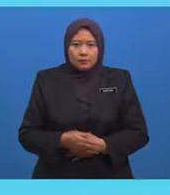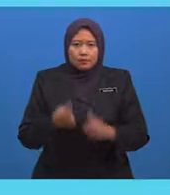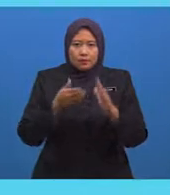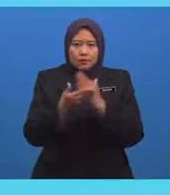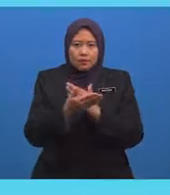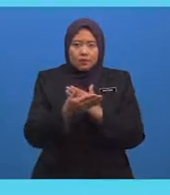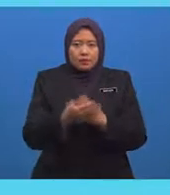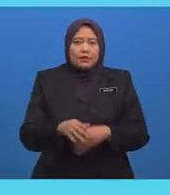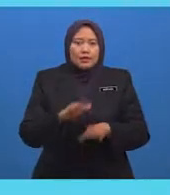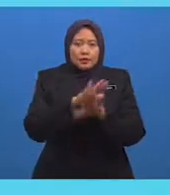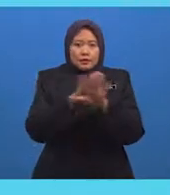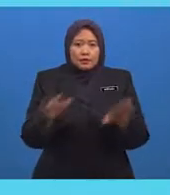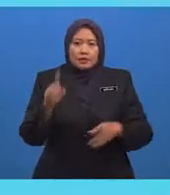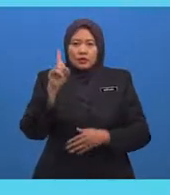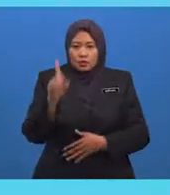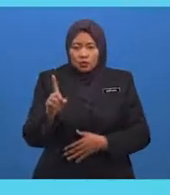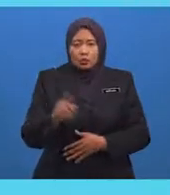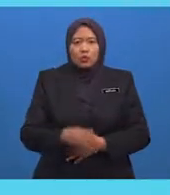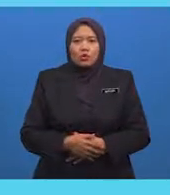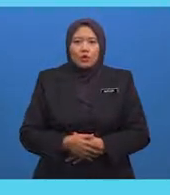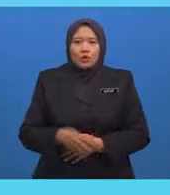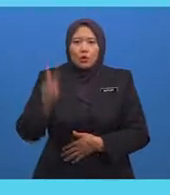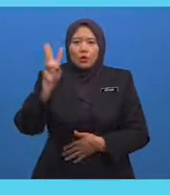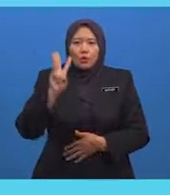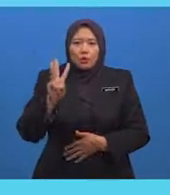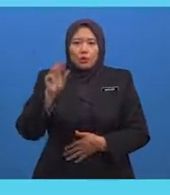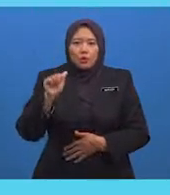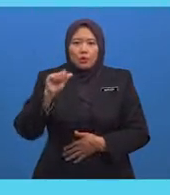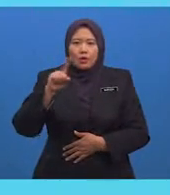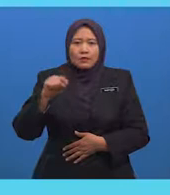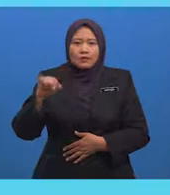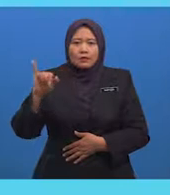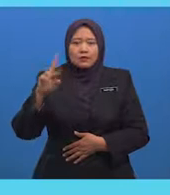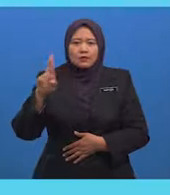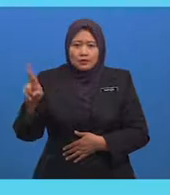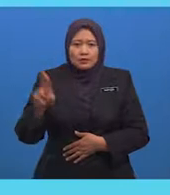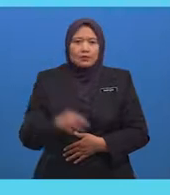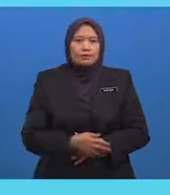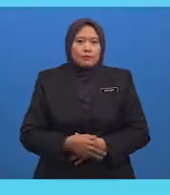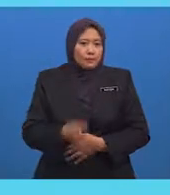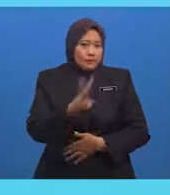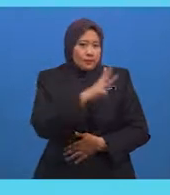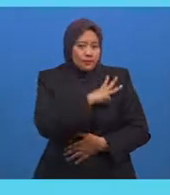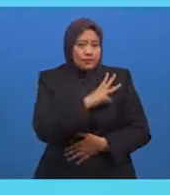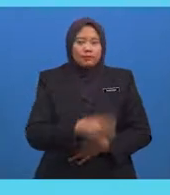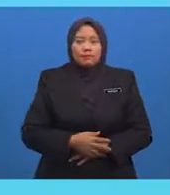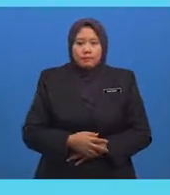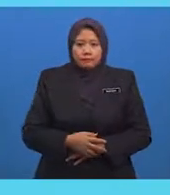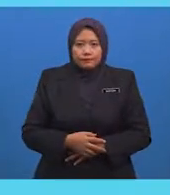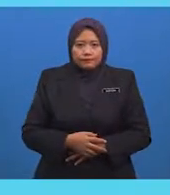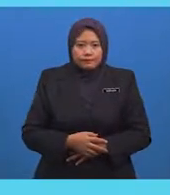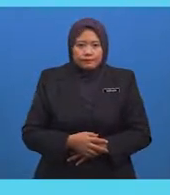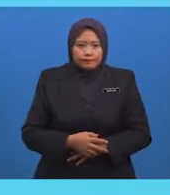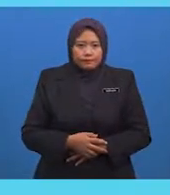ini menempatkan Abdul Wahab Al-Bahnasi Iaitu ulama' yang menyandang Jawatan Kadi Besar di